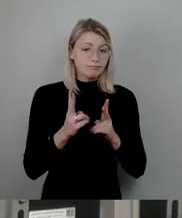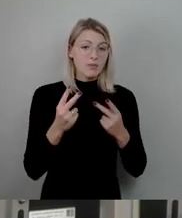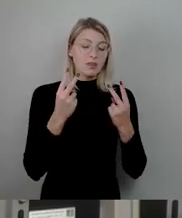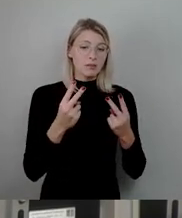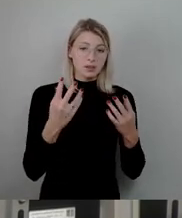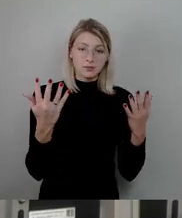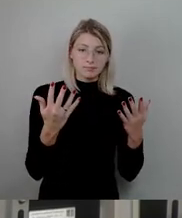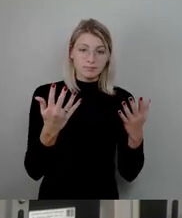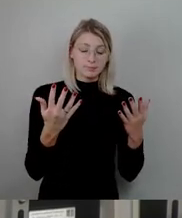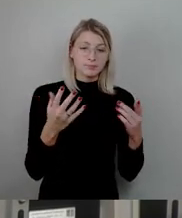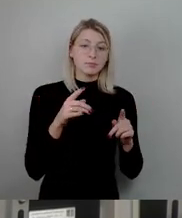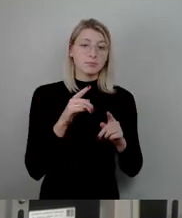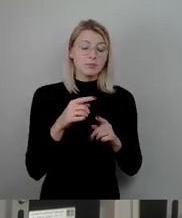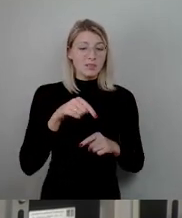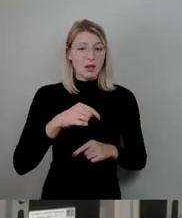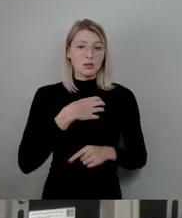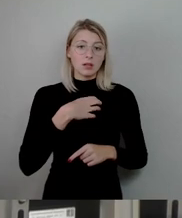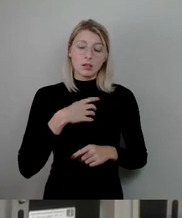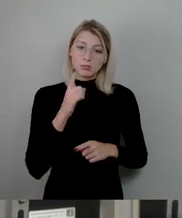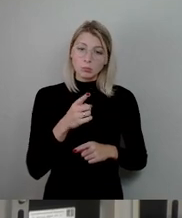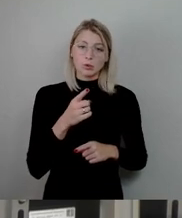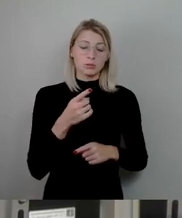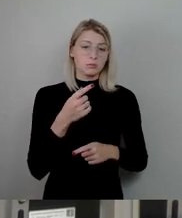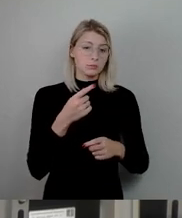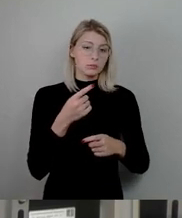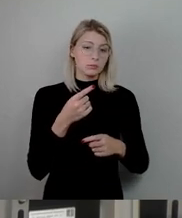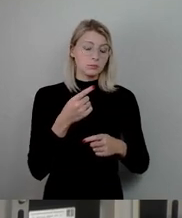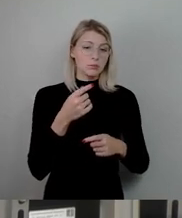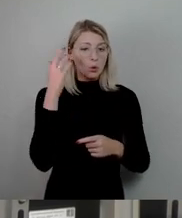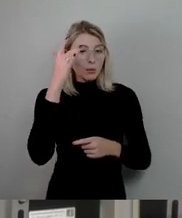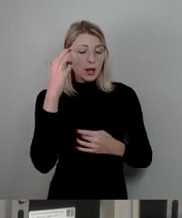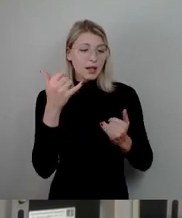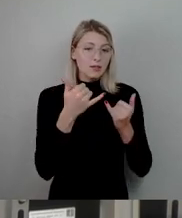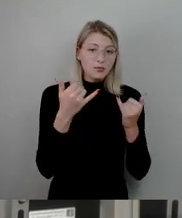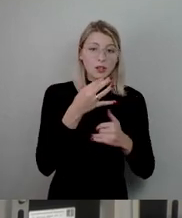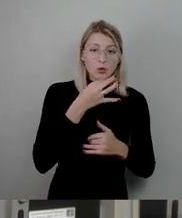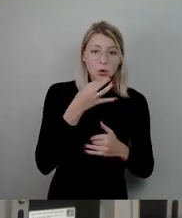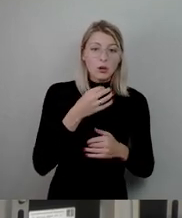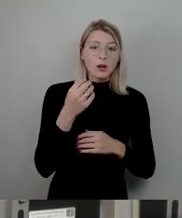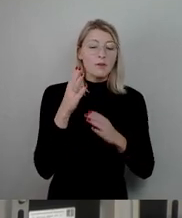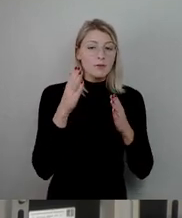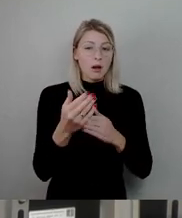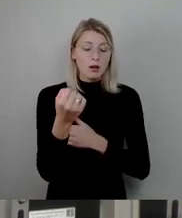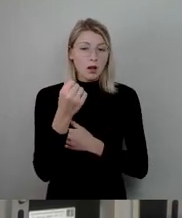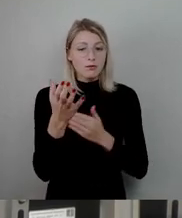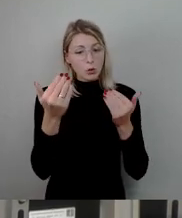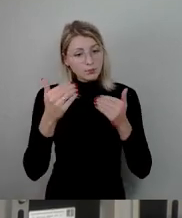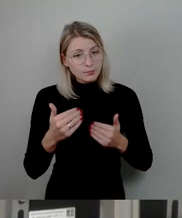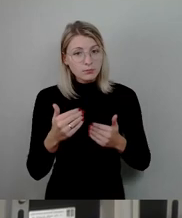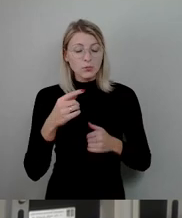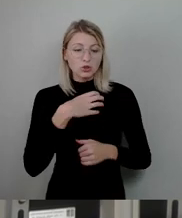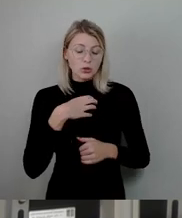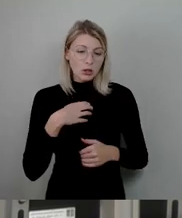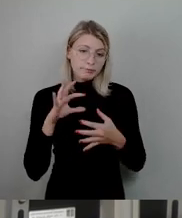auch hier in Dresden damit beschäftigen, wie wir junge Fachkräfte frühzeitig an unsere Stadt binden können.